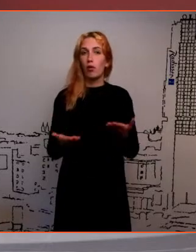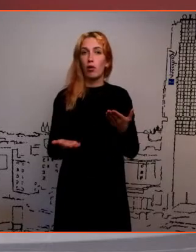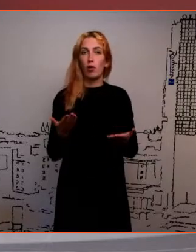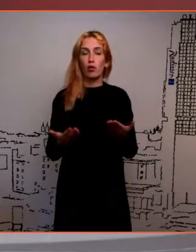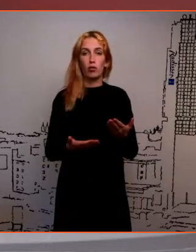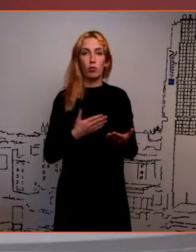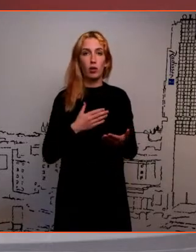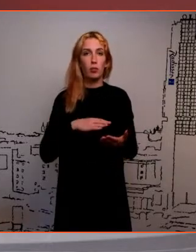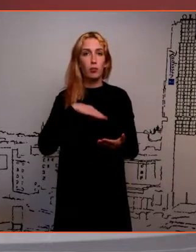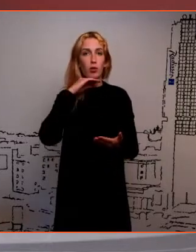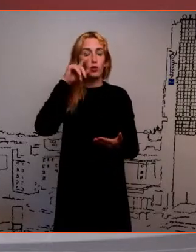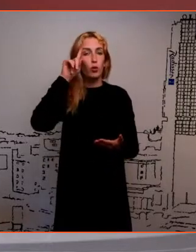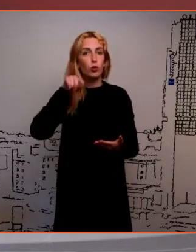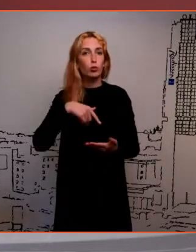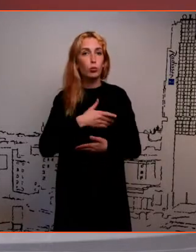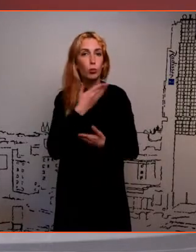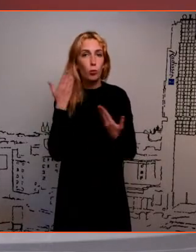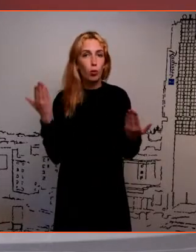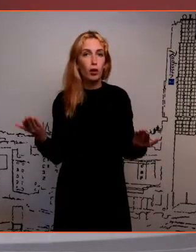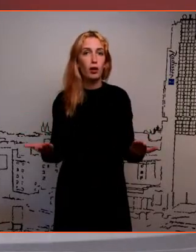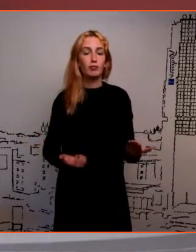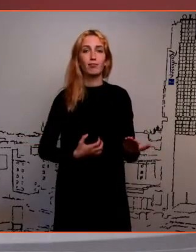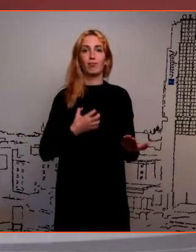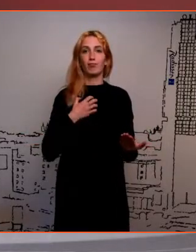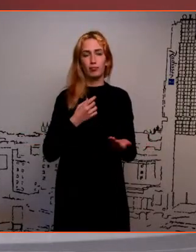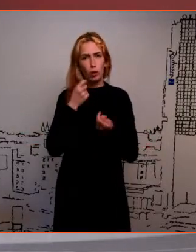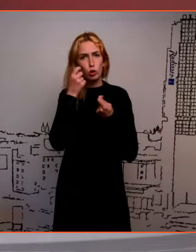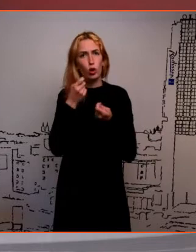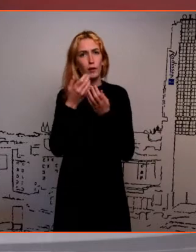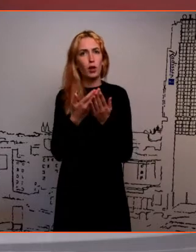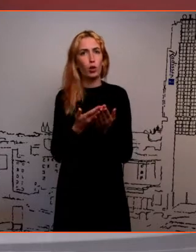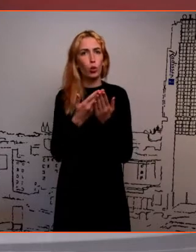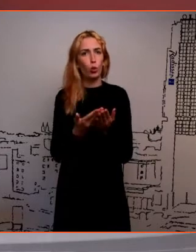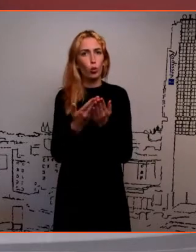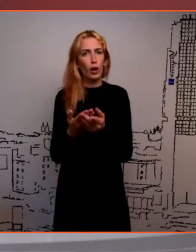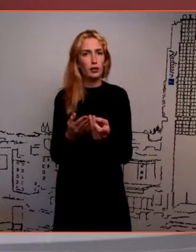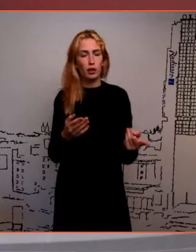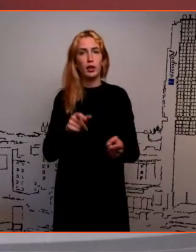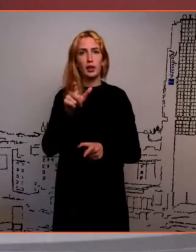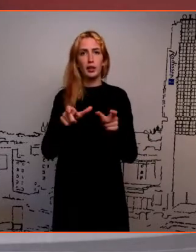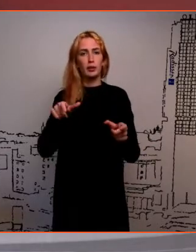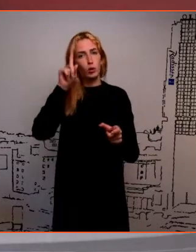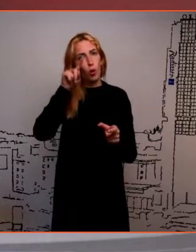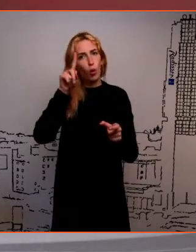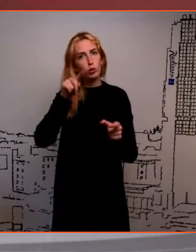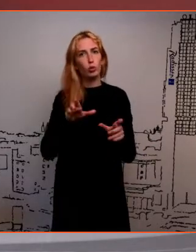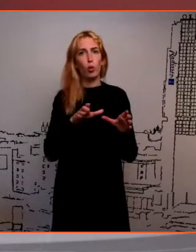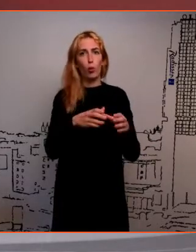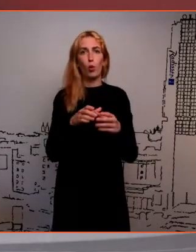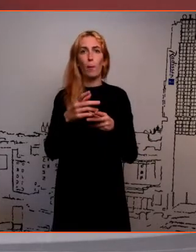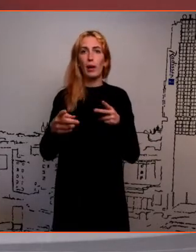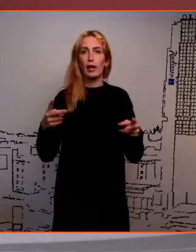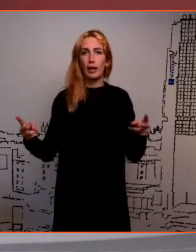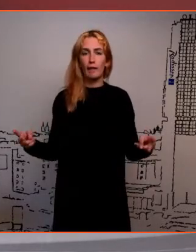piisavaid oskusi soovida lugeda selle kohta. Inimesed ka oskuste poolest jagunevad erinevatesse rühmadesse,